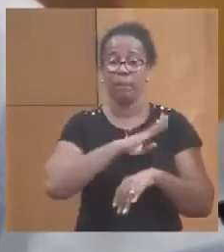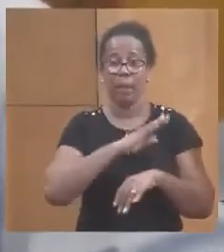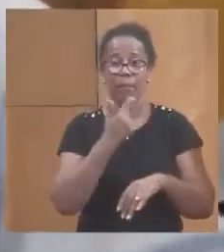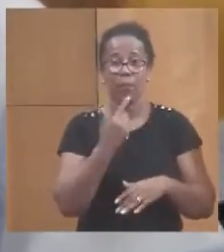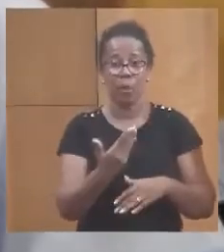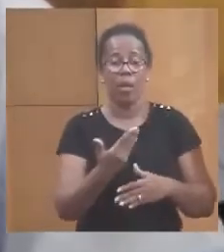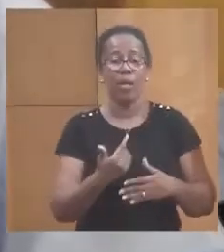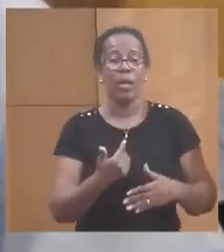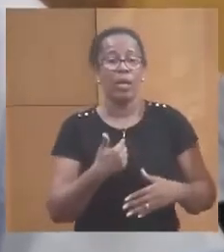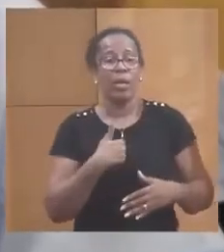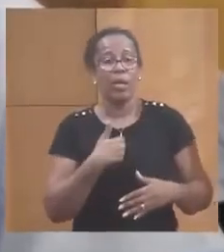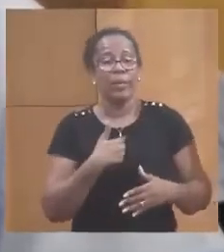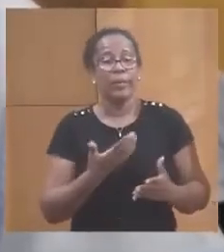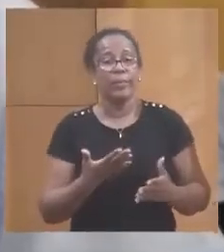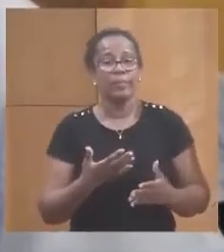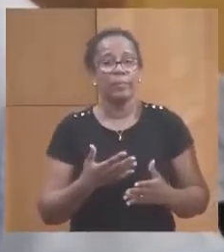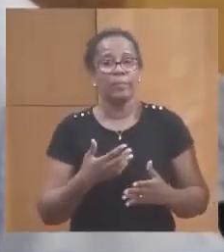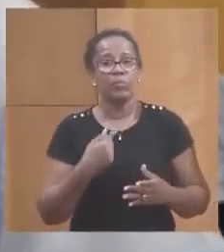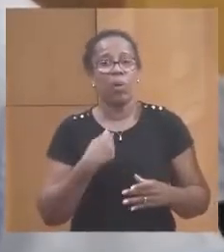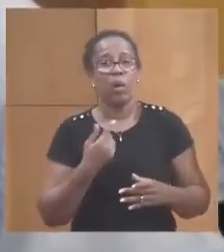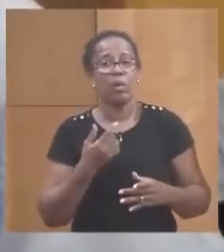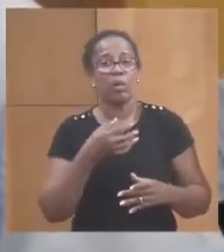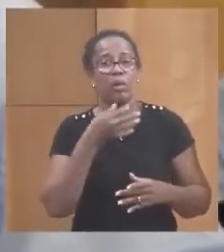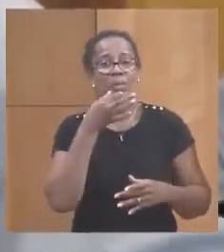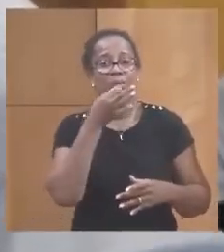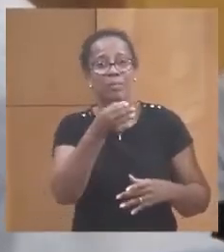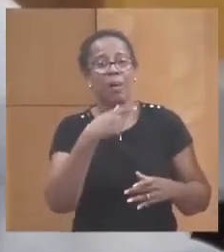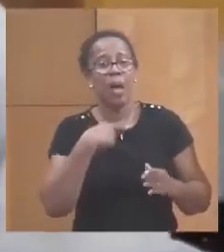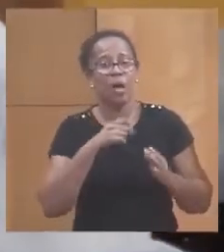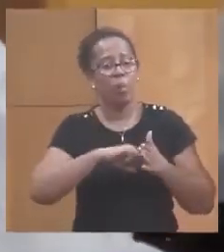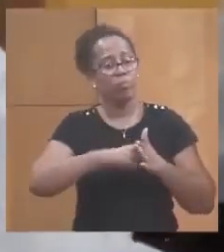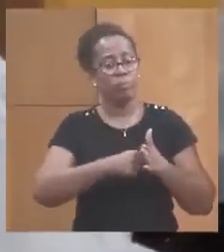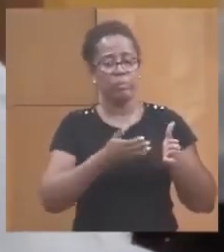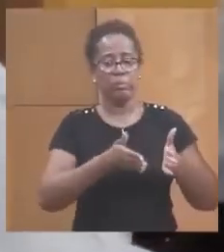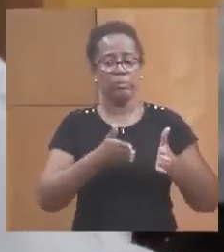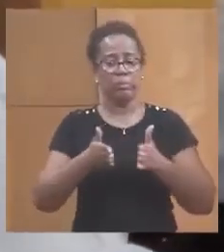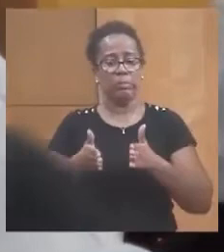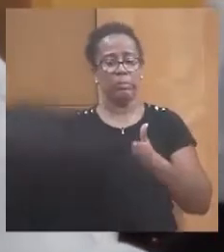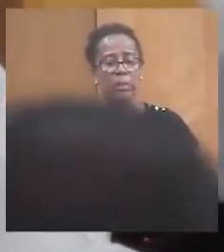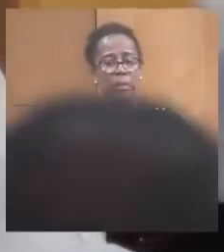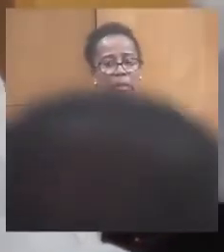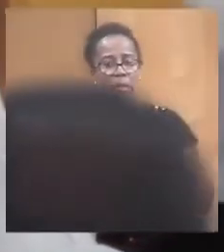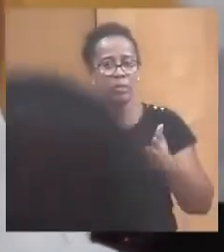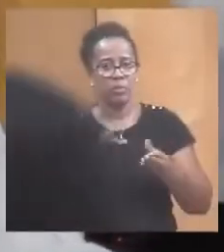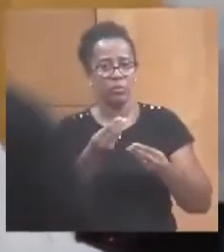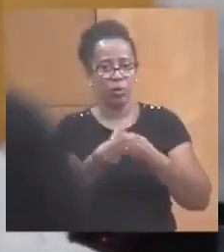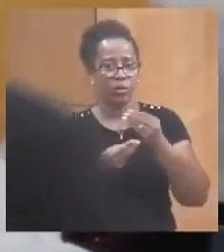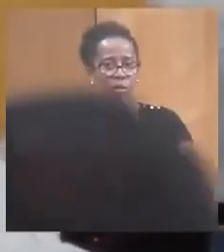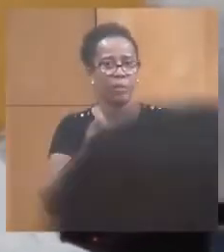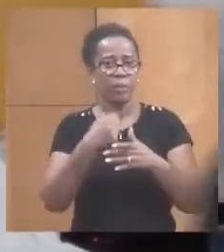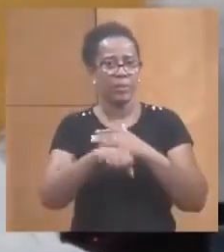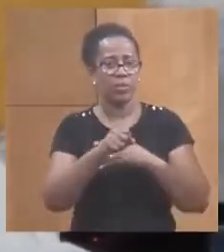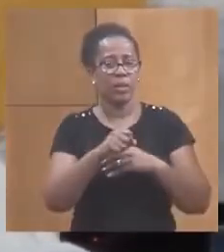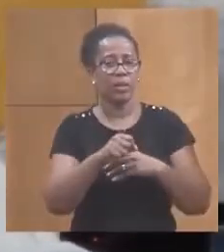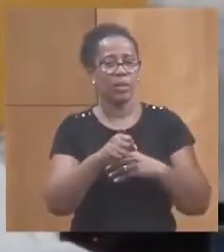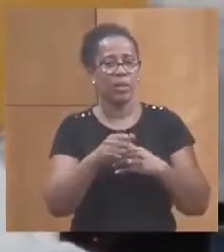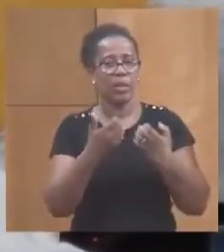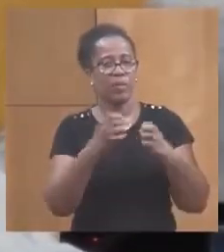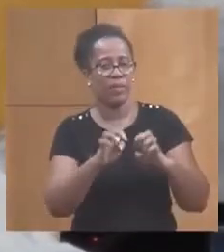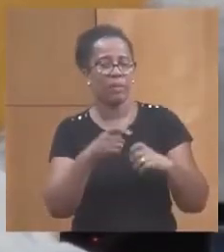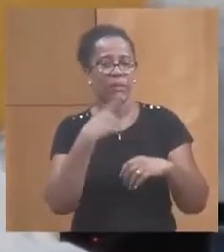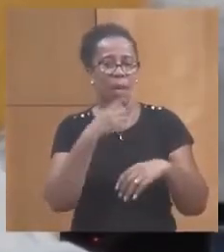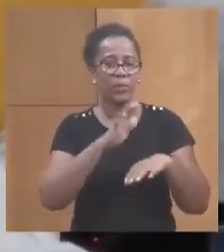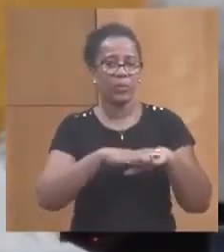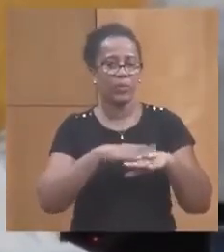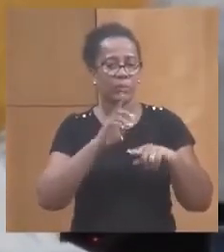que je ne manifestais pas une rigidité mentale empêchant d'évoquer un